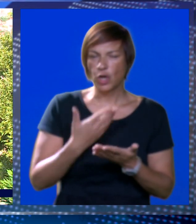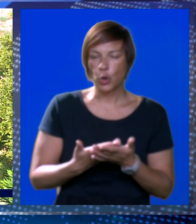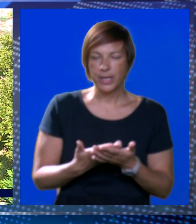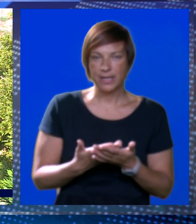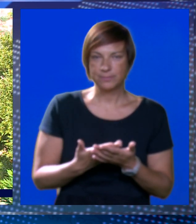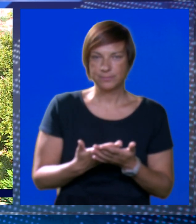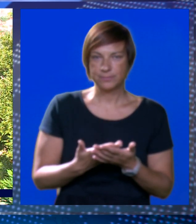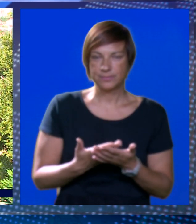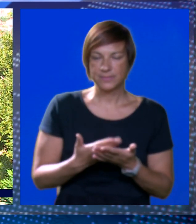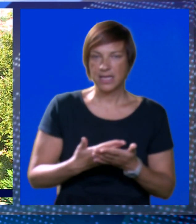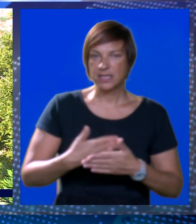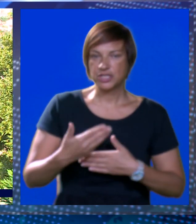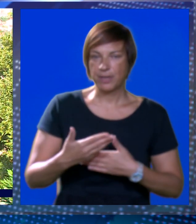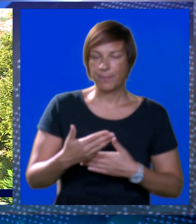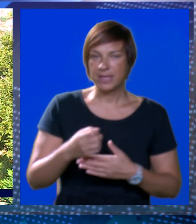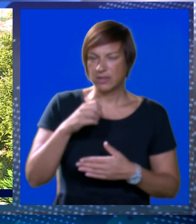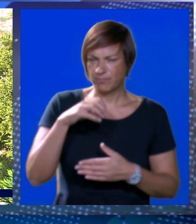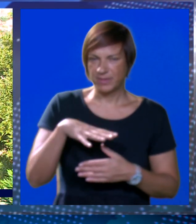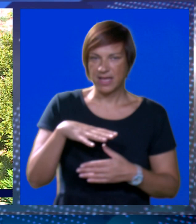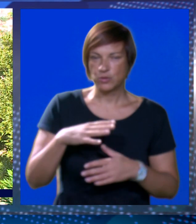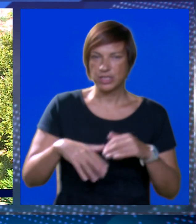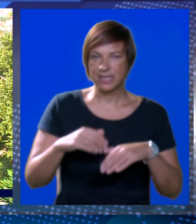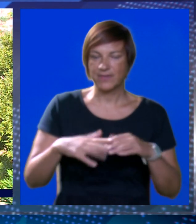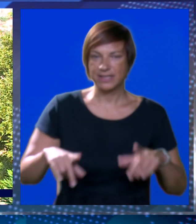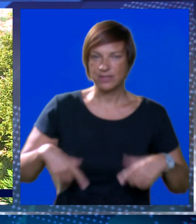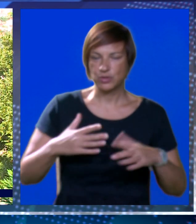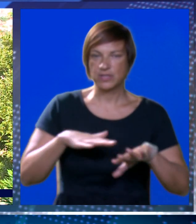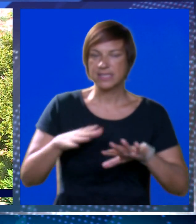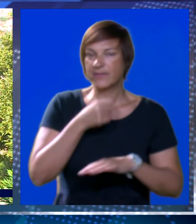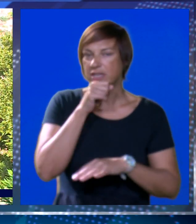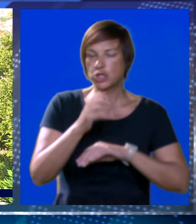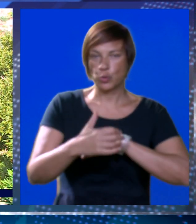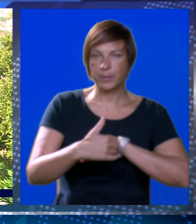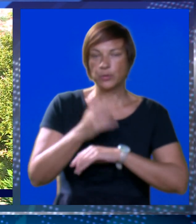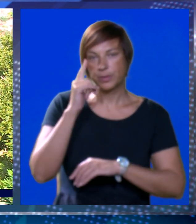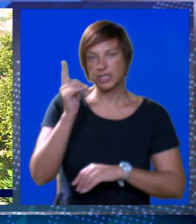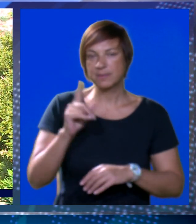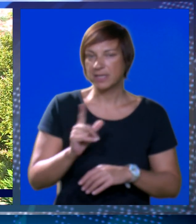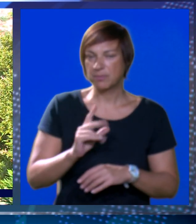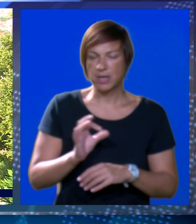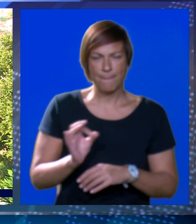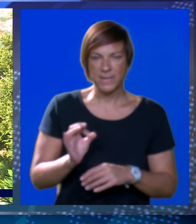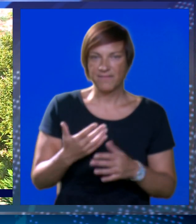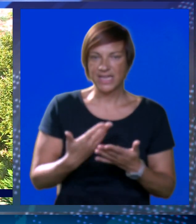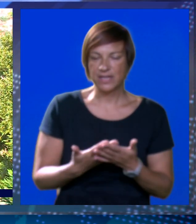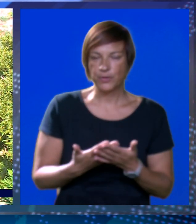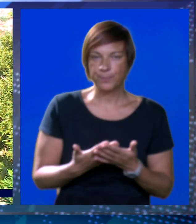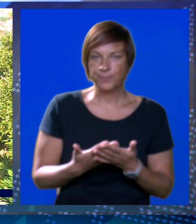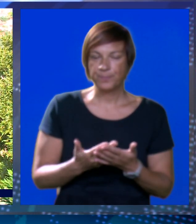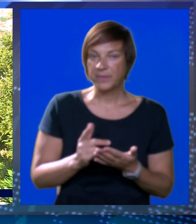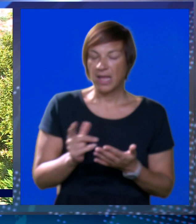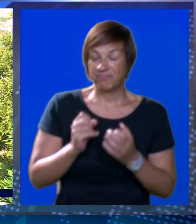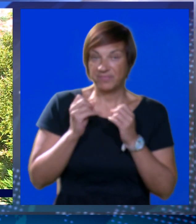koja će bitno narušiti kvalitetu života stanovnika župe Dubrovačke. Smatramo je neprihvatljivom,